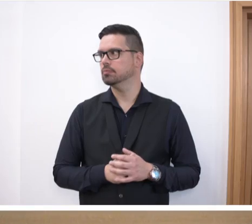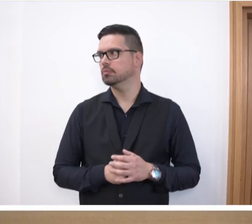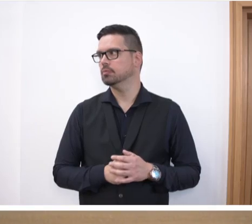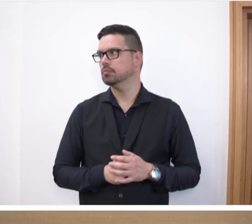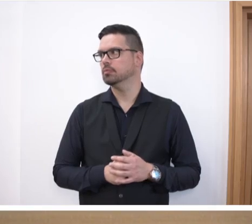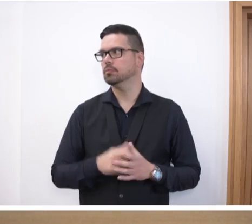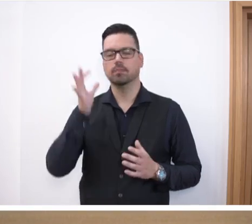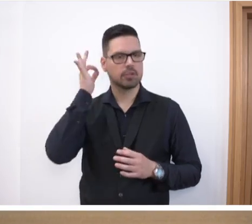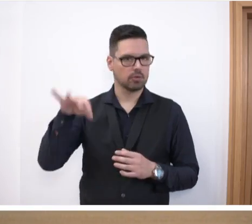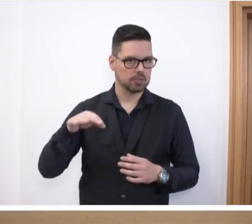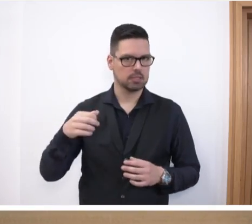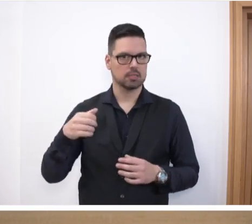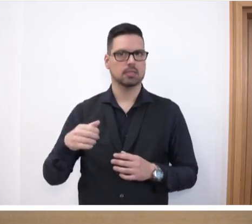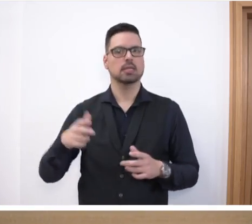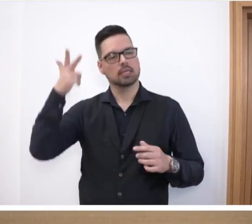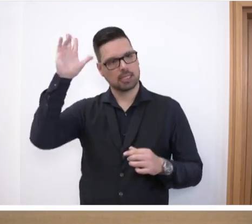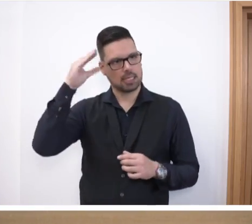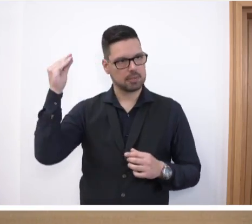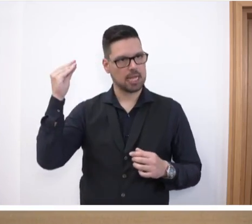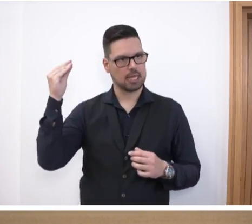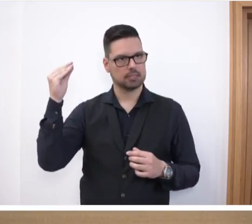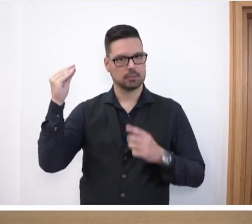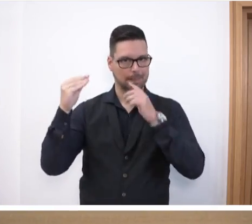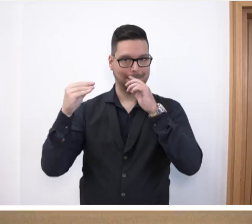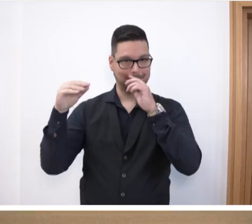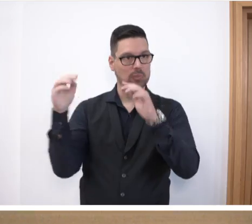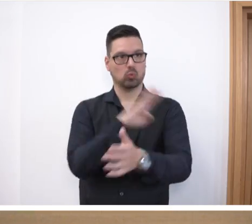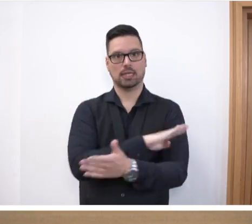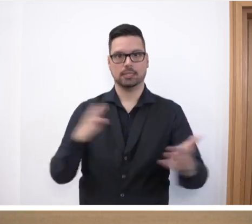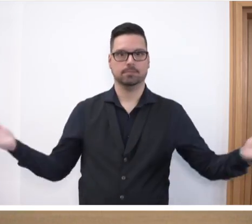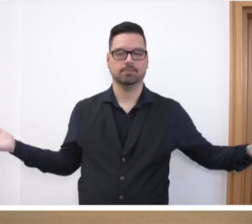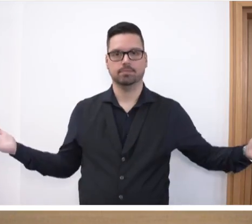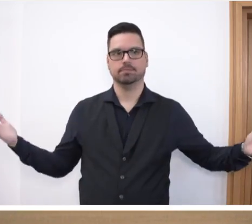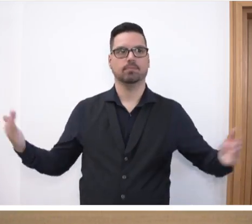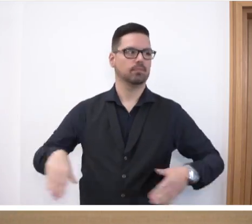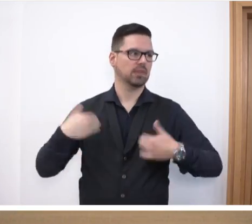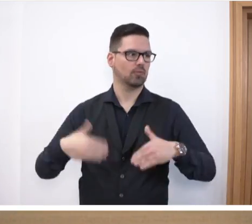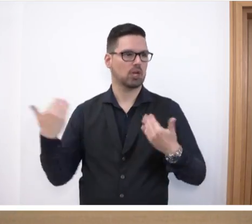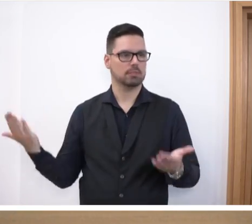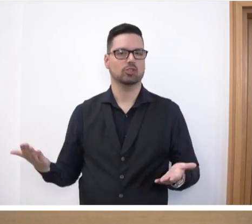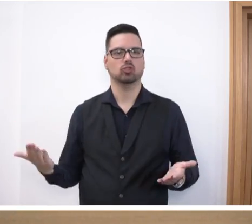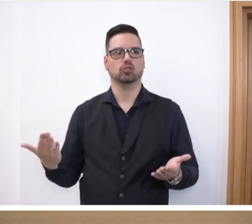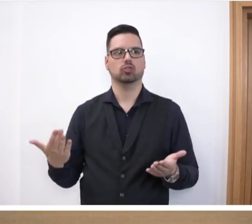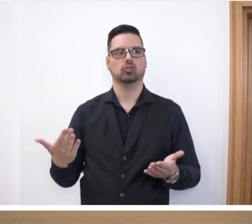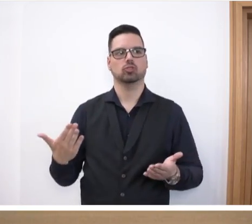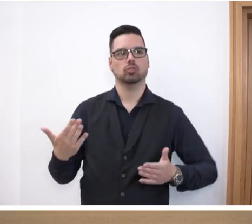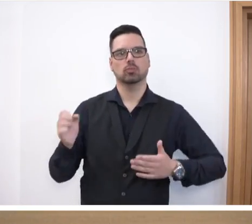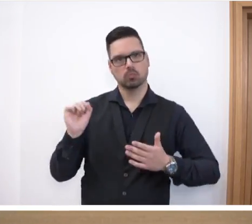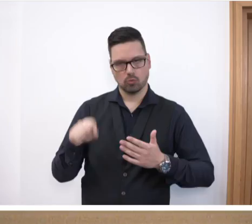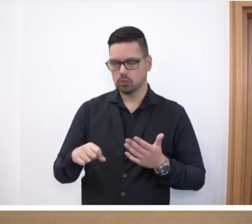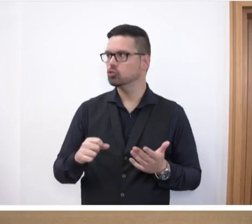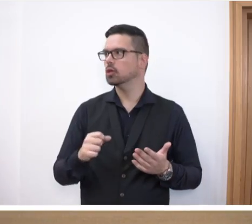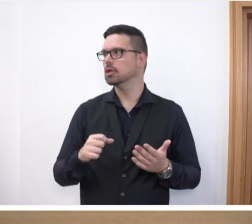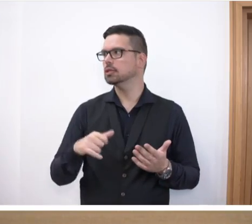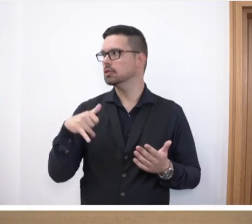Frau Präsidentin, meine sehr verehrten Damen und Herren, liebe Kolleginnen und Kollegen, freue mich, dass ich die Gelegenheit habe,